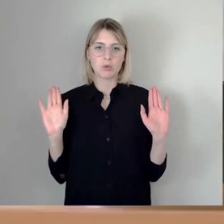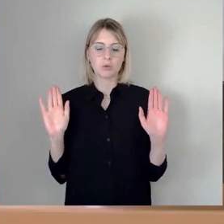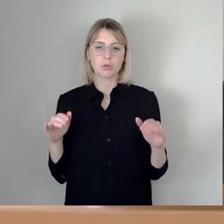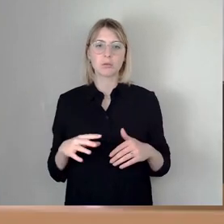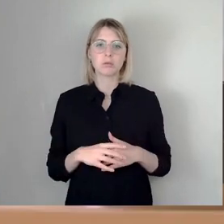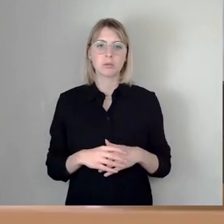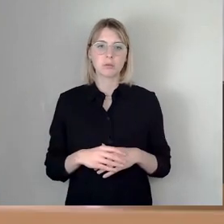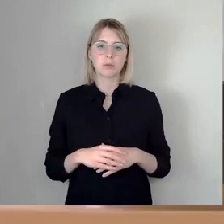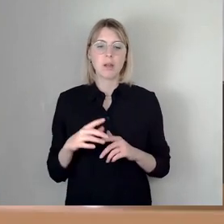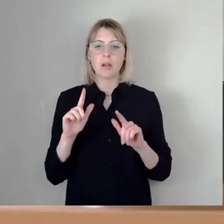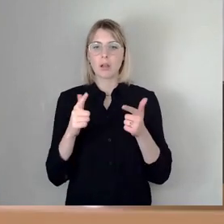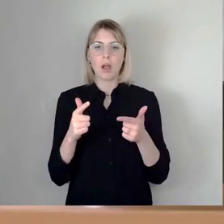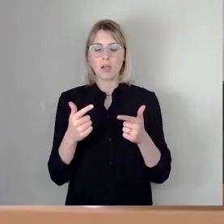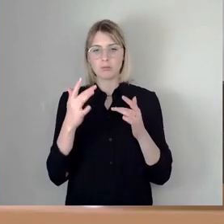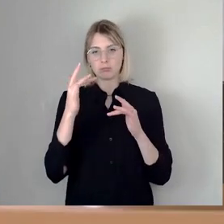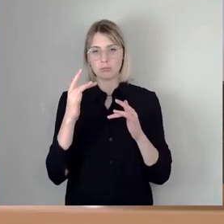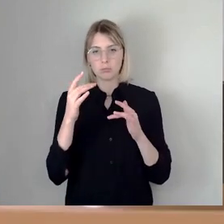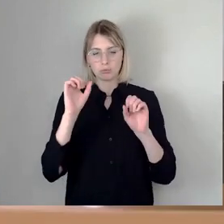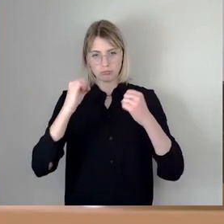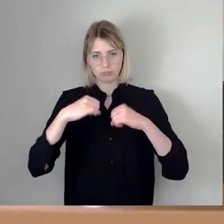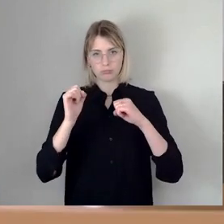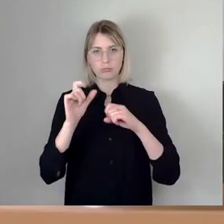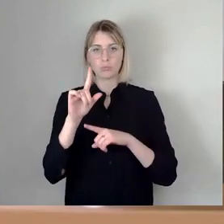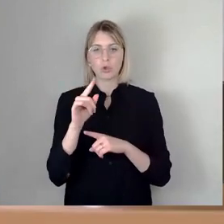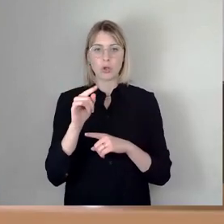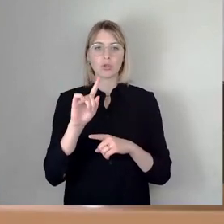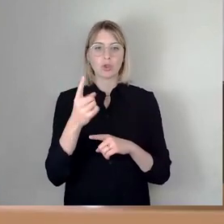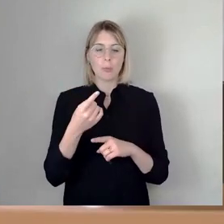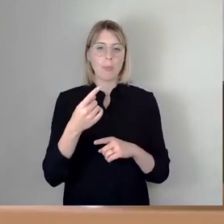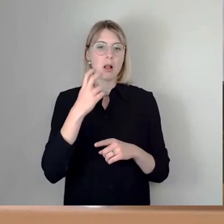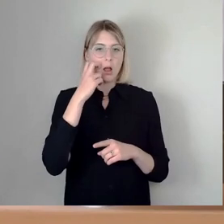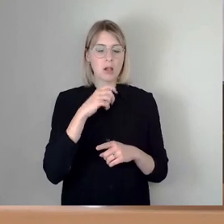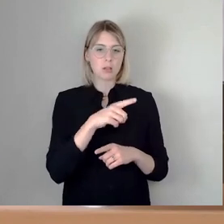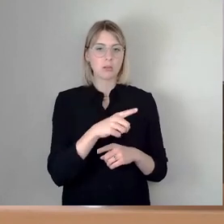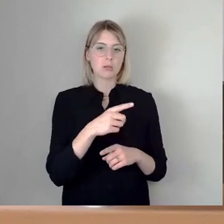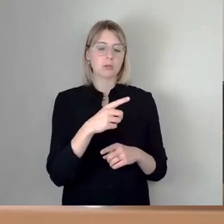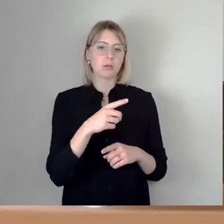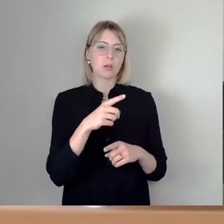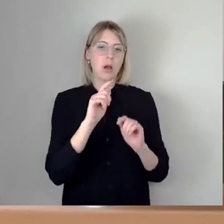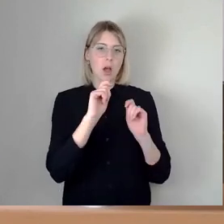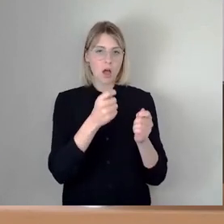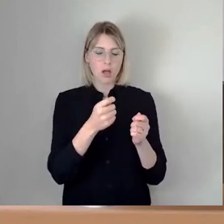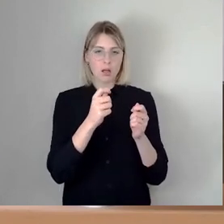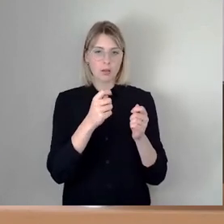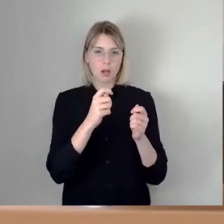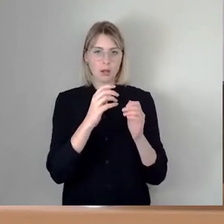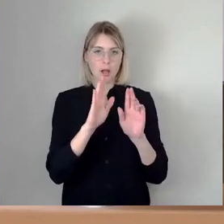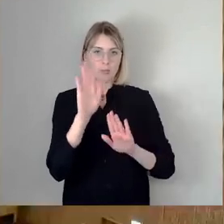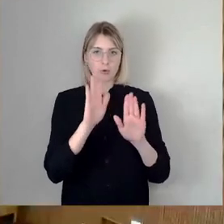Zustimmung bekommen dann wurden wir dann über den Ursprungsantrag abstimmen lassen aber erst Geschäftsordnungen gehen Sie gar nicht mal